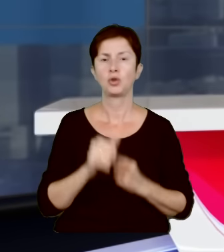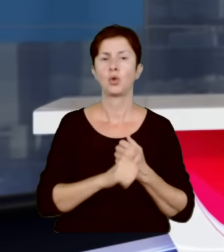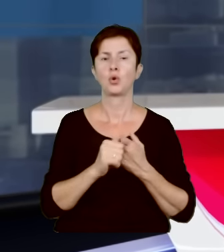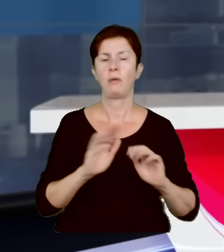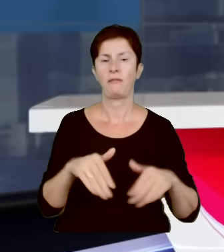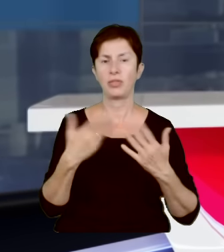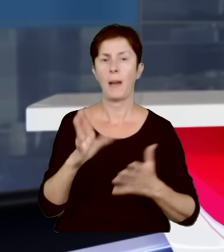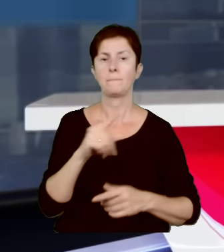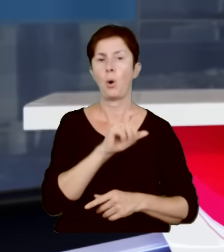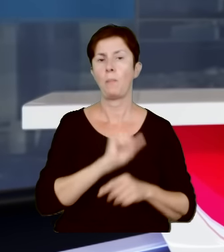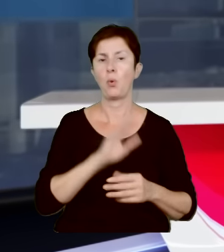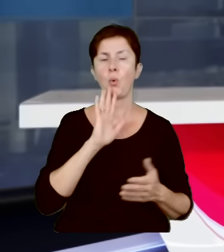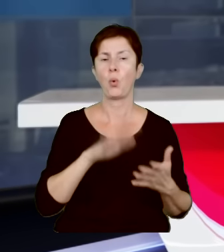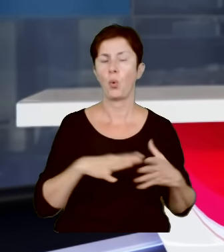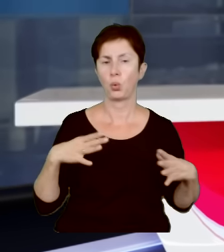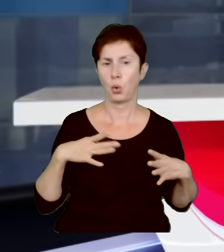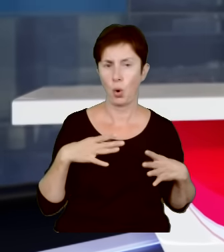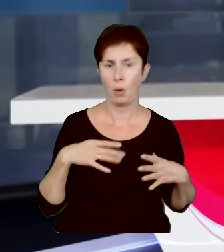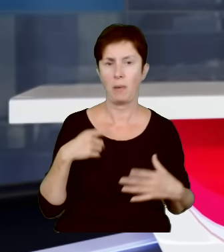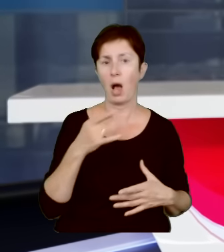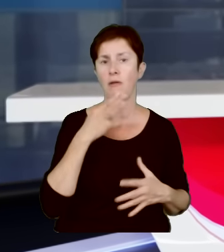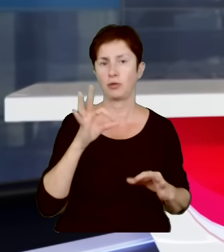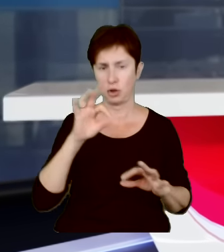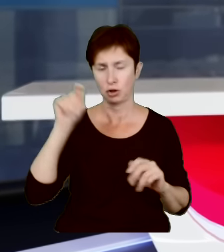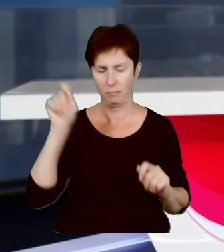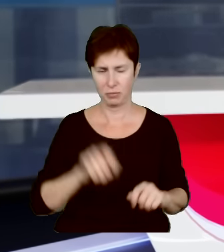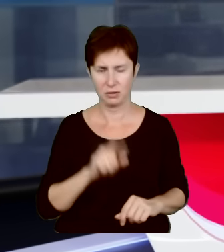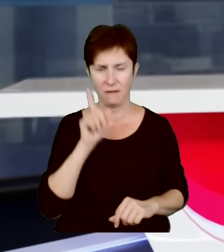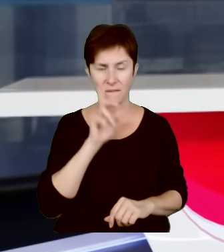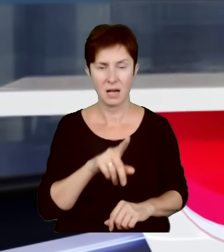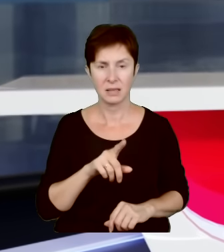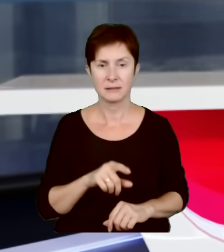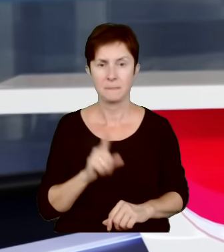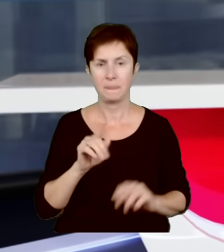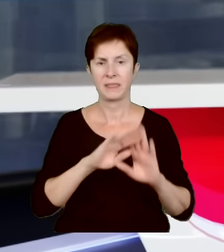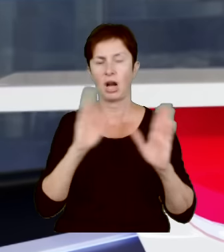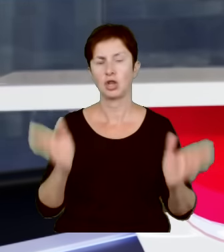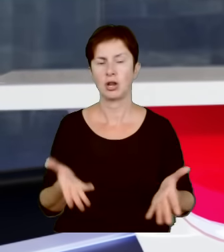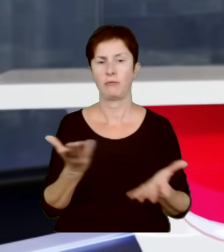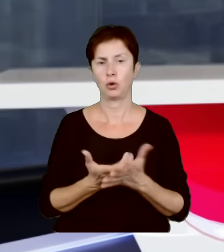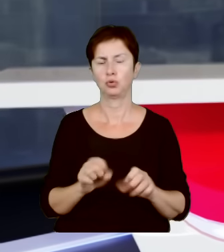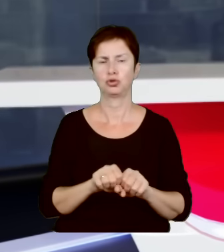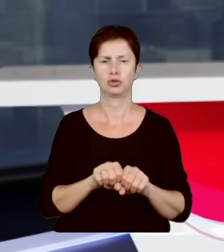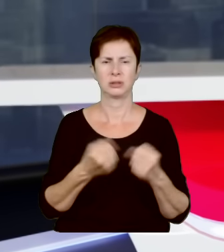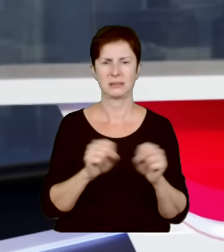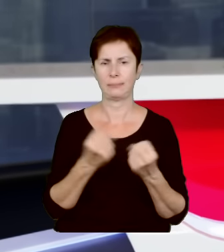był na urlopie, ale zadeklarował, że dziś przyjedzie. Zresztą on dziś przyjechał rzeczywiście, ale szafy zostały tam porozprówane. W jednym pomieszczeniu dwie